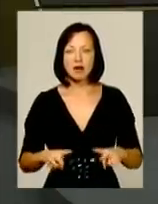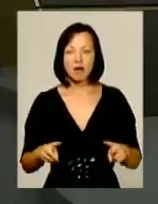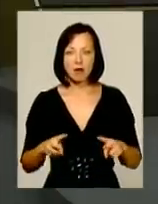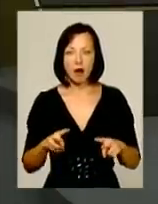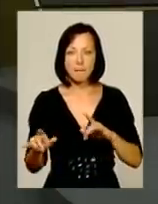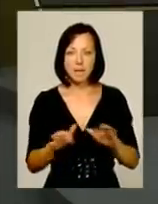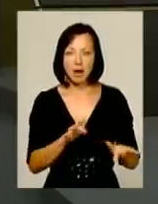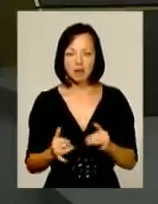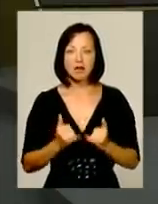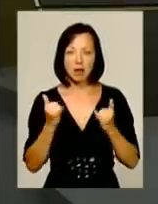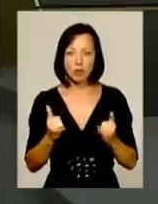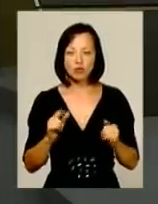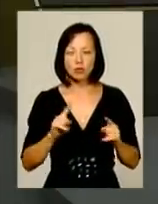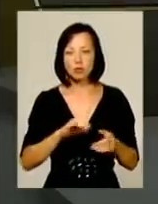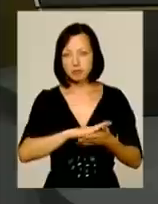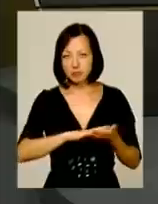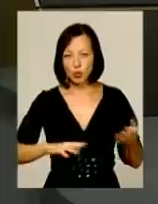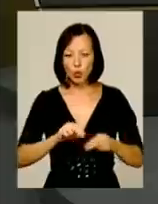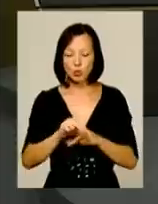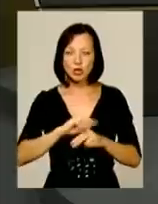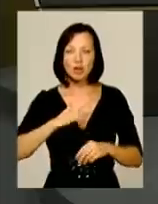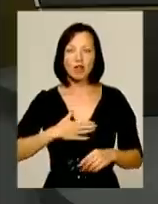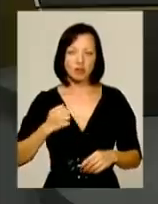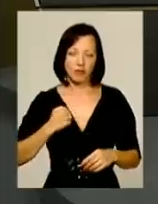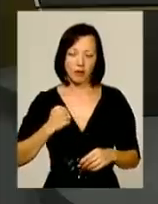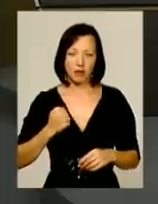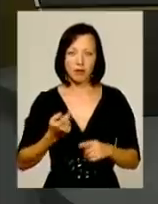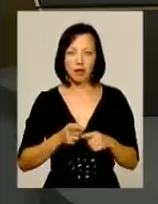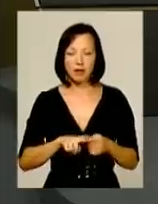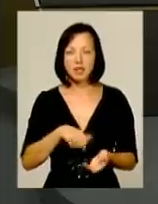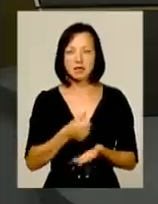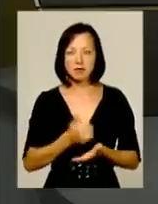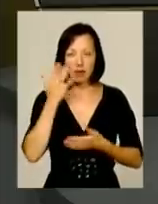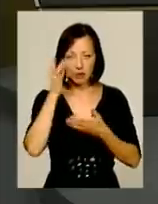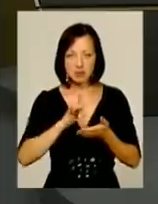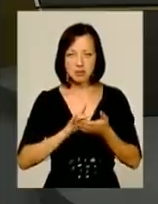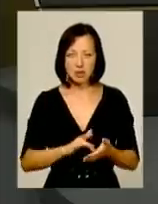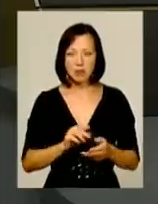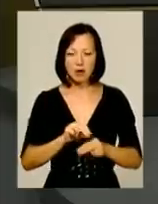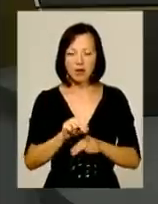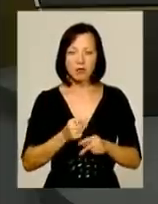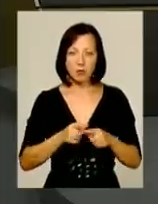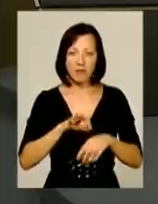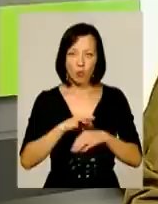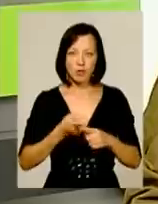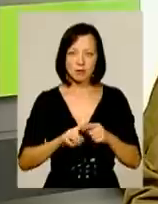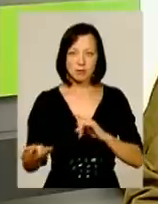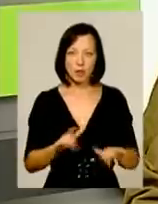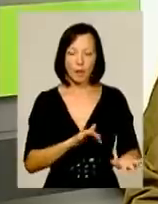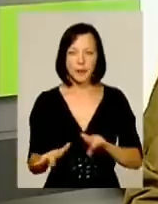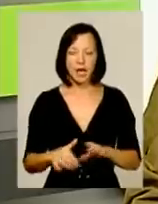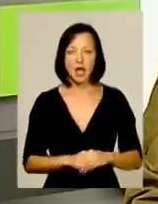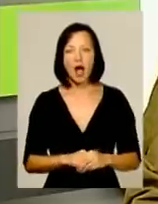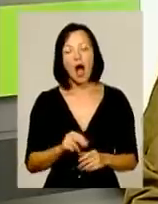для того, щоб вони впоследстві навчали наших воєнслужащих. Це основна ціль, в якій проводяться ці мероприятия.